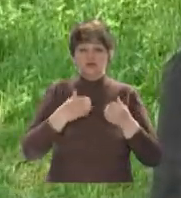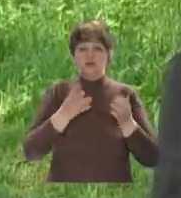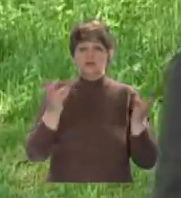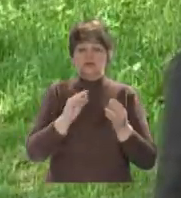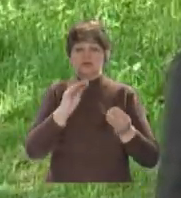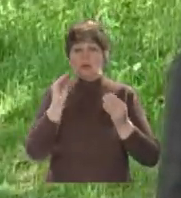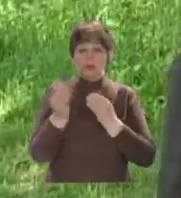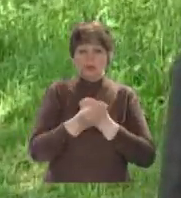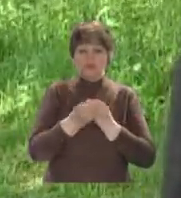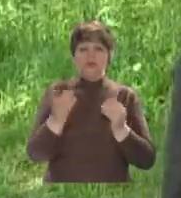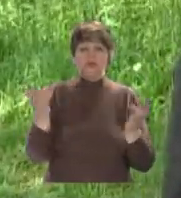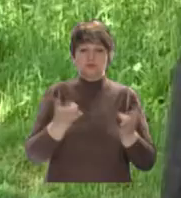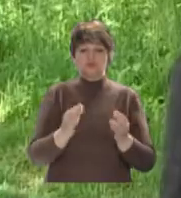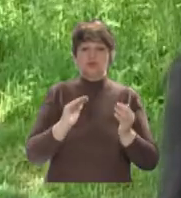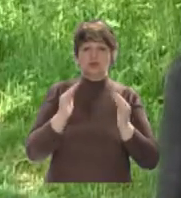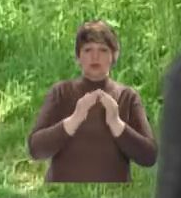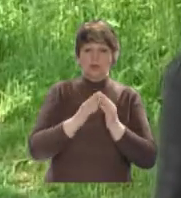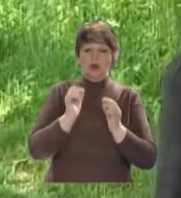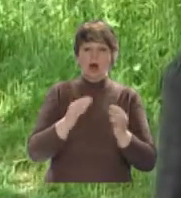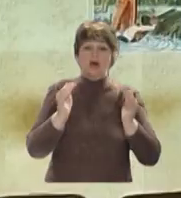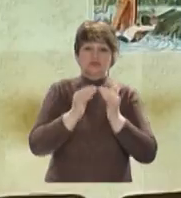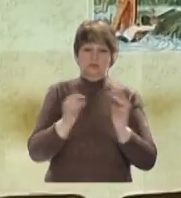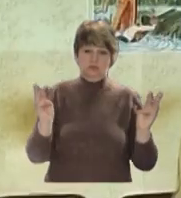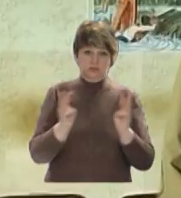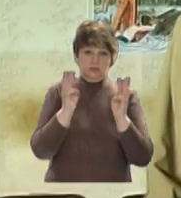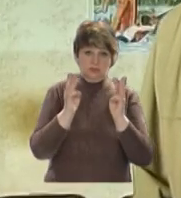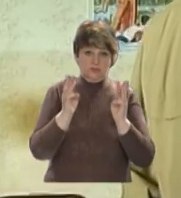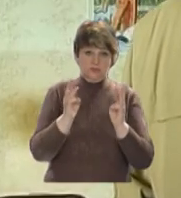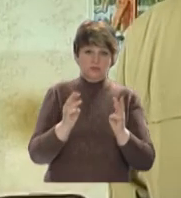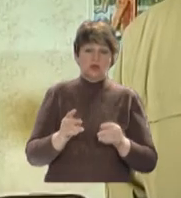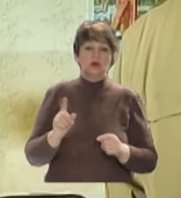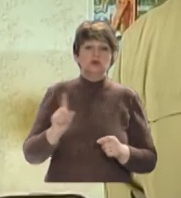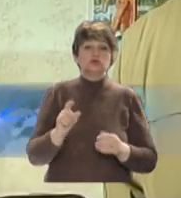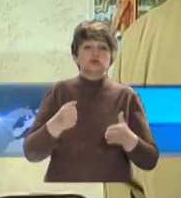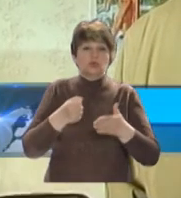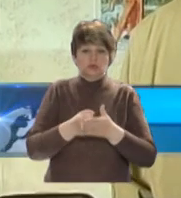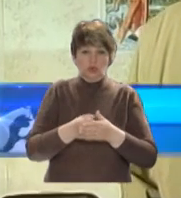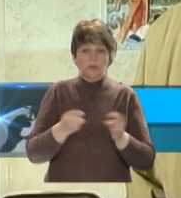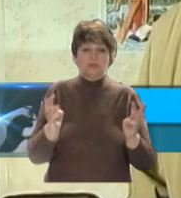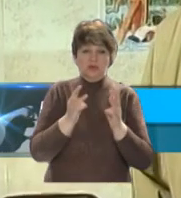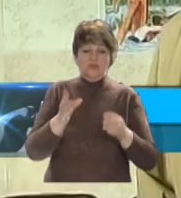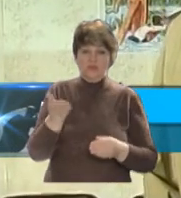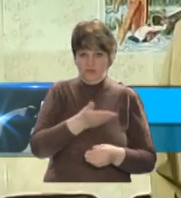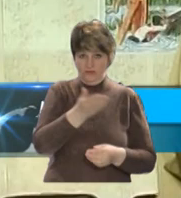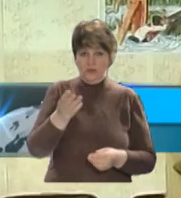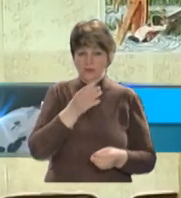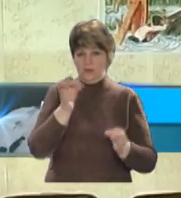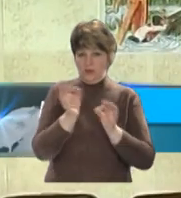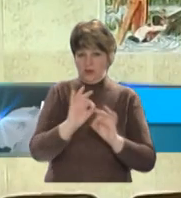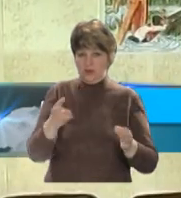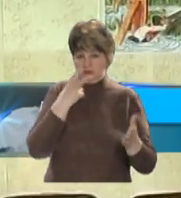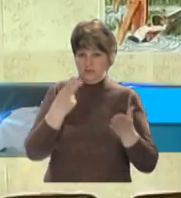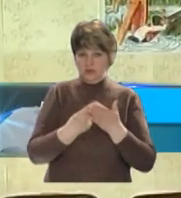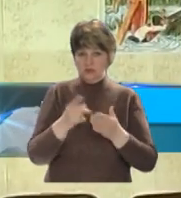Їй треба якесь укриття, їй треба дім. А дім спалили. Щодо підпалів, то це ж ви всі прекрасно